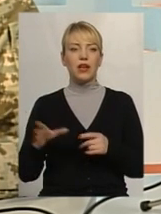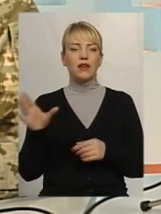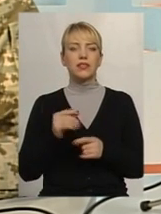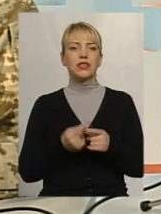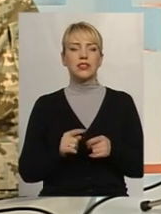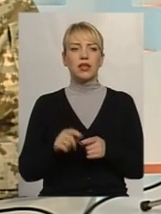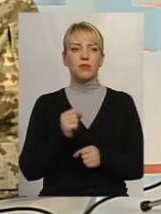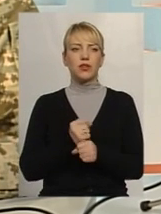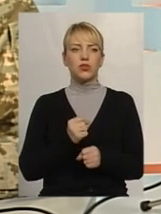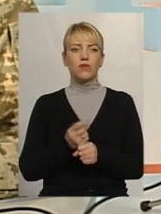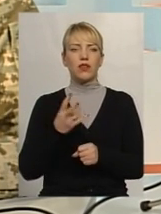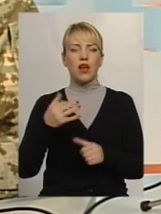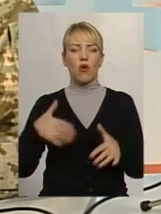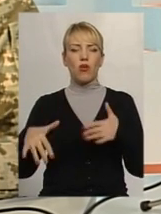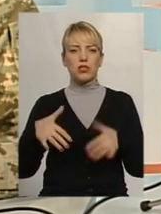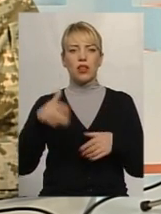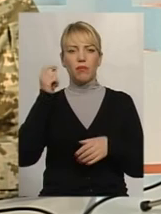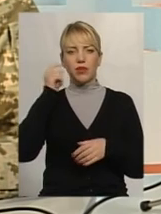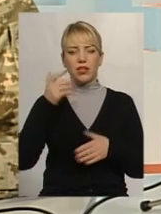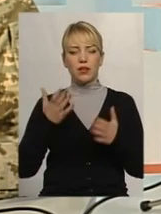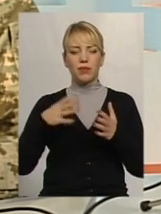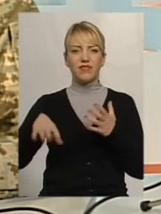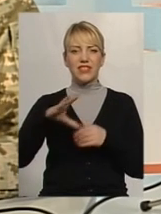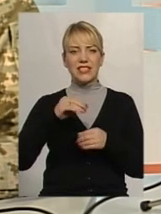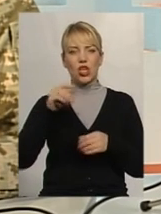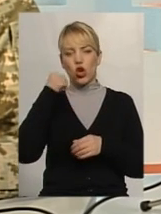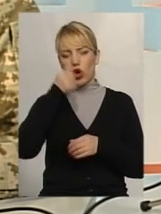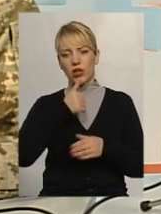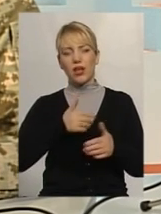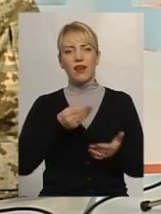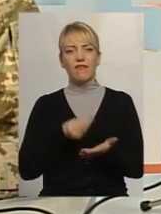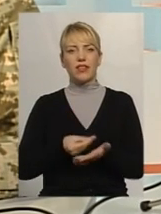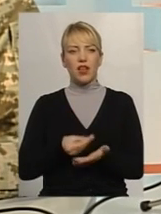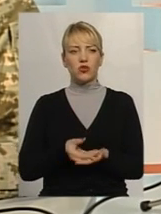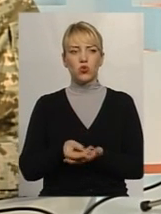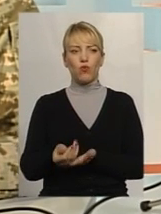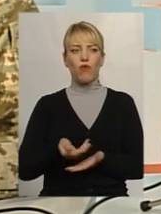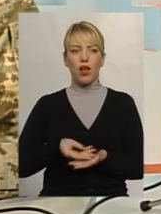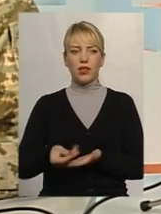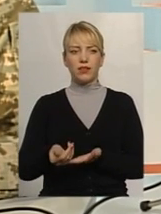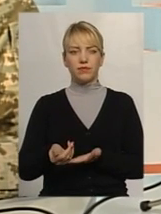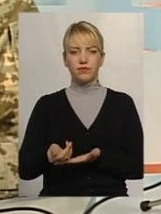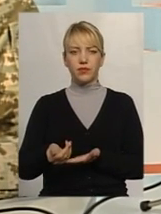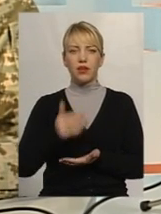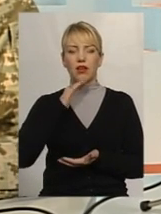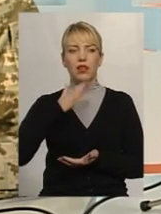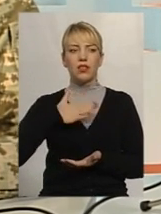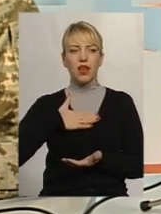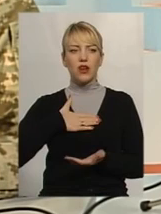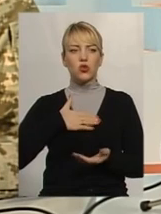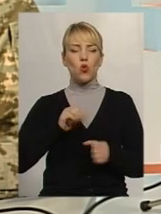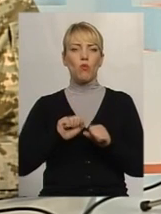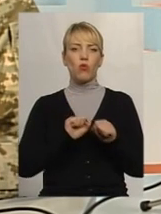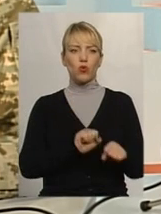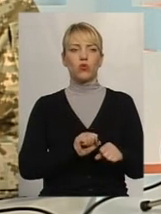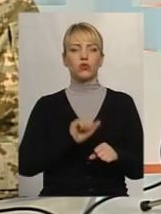працювало на ославлення країни. Якщо б ми всі роки фінансували нашу оборонку,